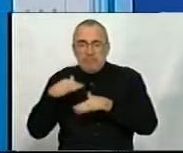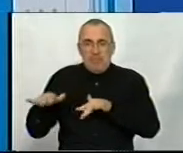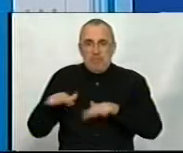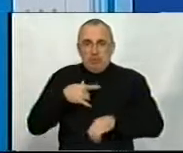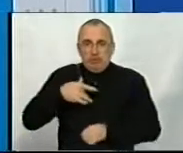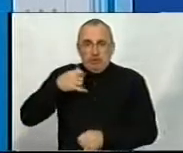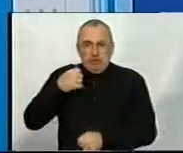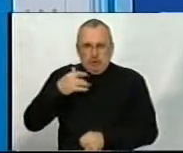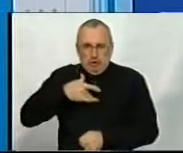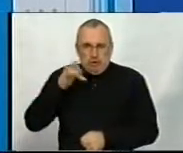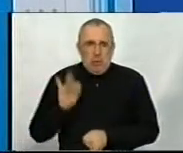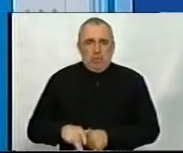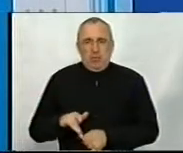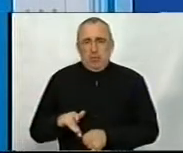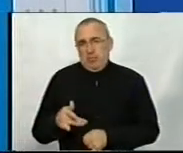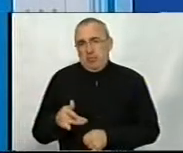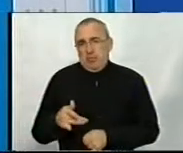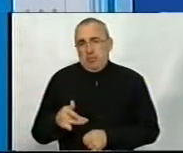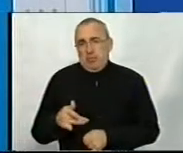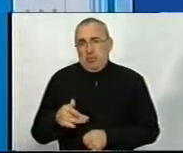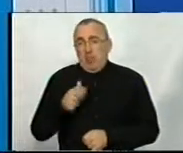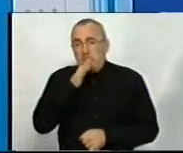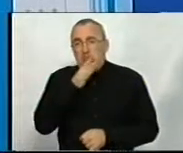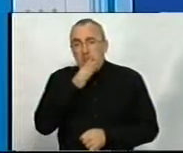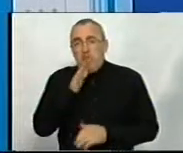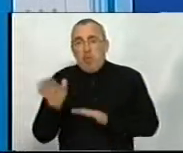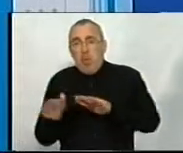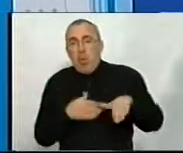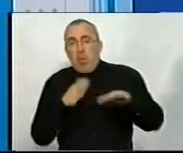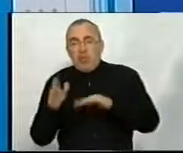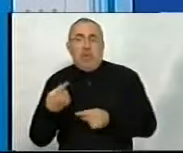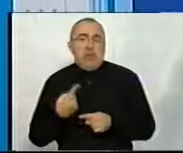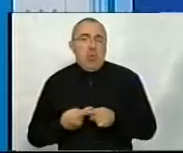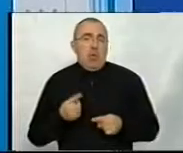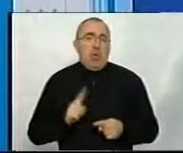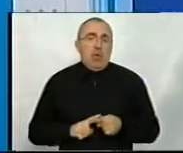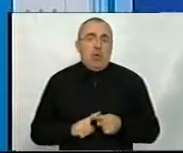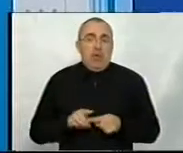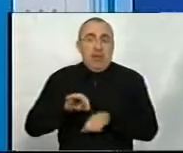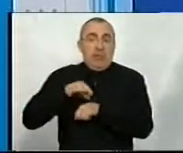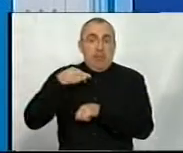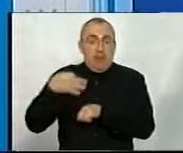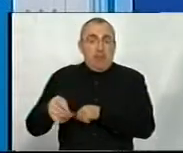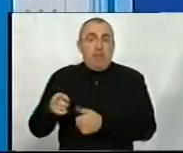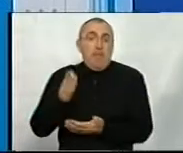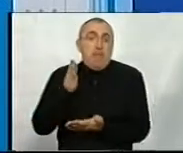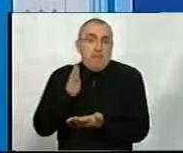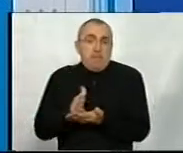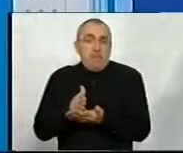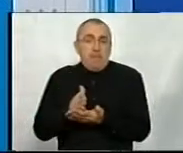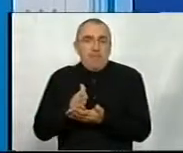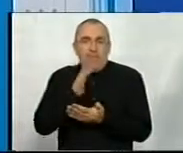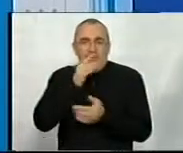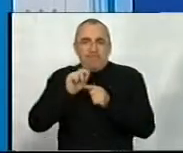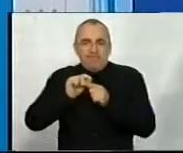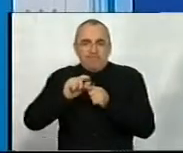жорстокої. Звичайно, протікання ось такого насилля, воно має також фази